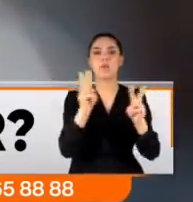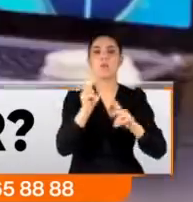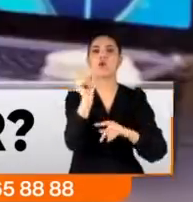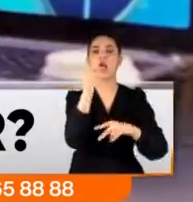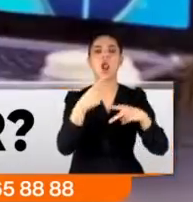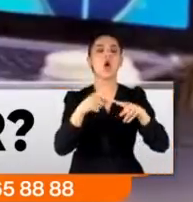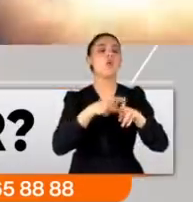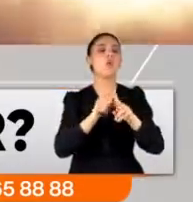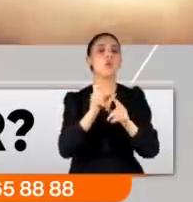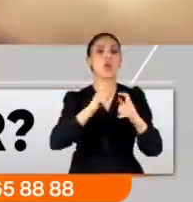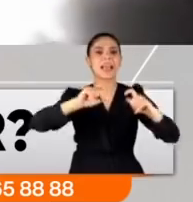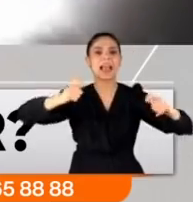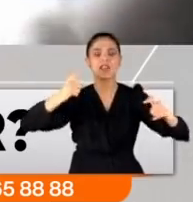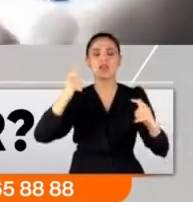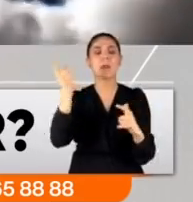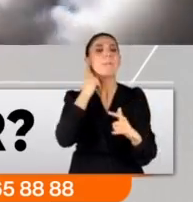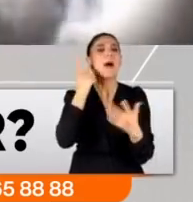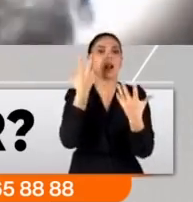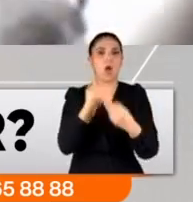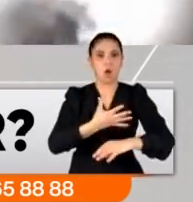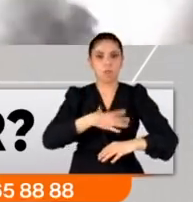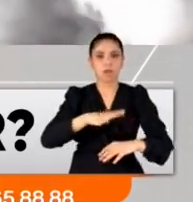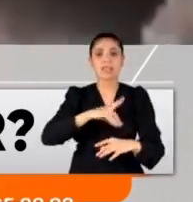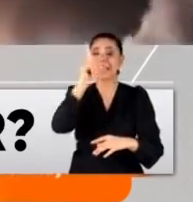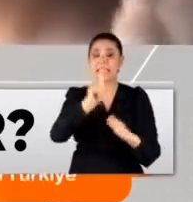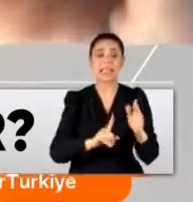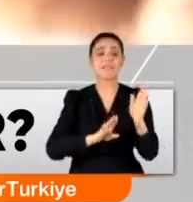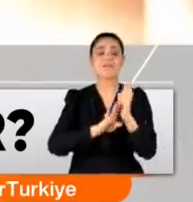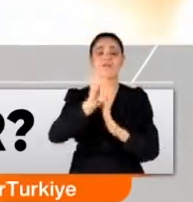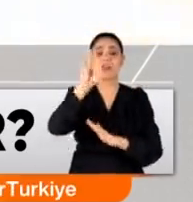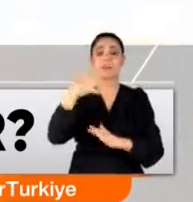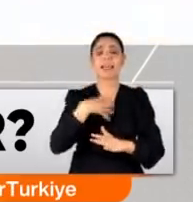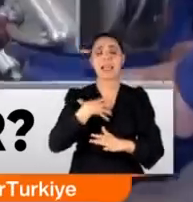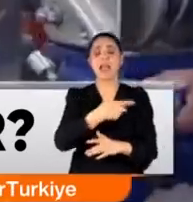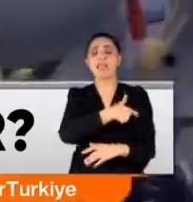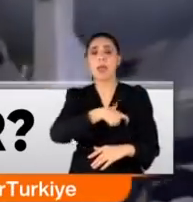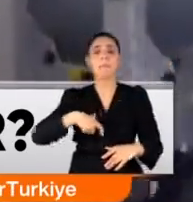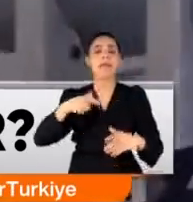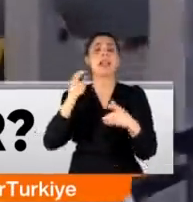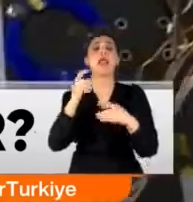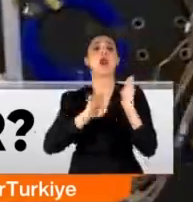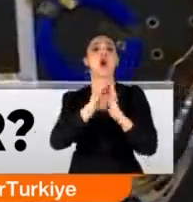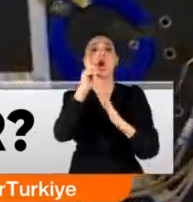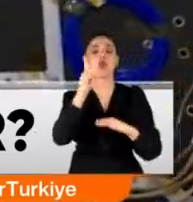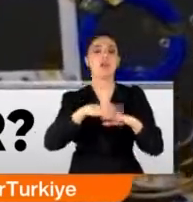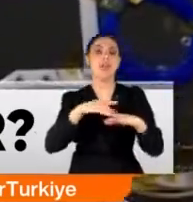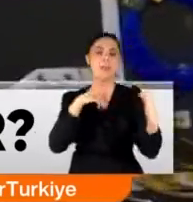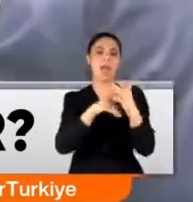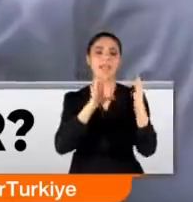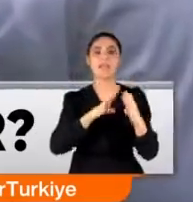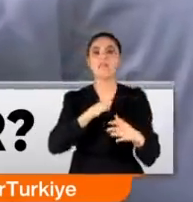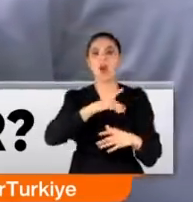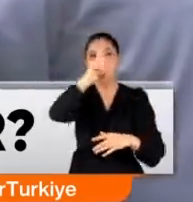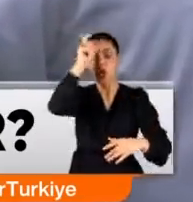milli marka oluşturmak. İlk fırlatmayı bu kez kendi milli roketlerimizle yapmayı hedefliyoruz. Türkiye'ye ait